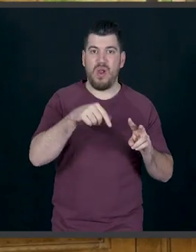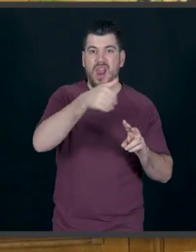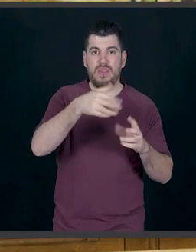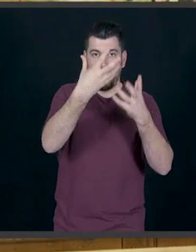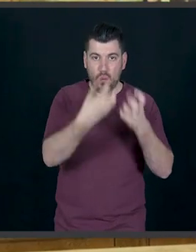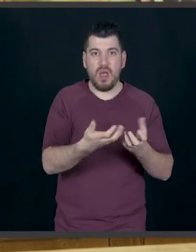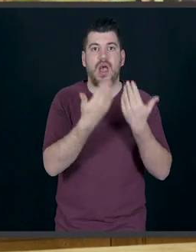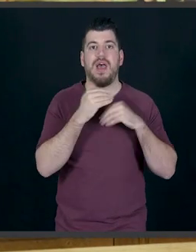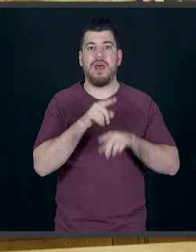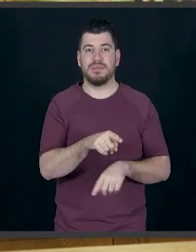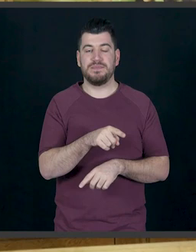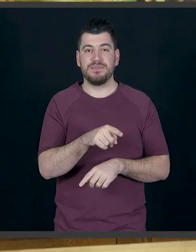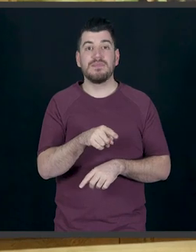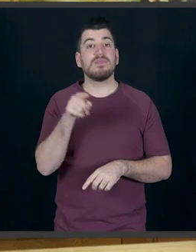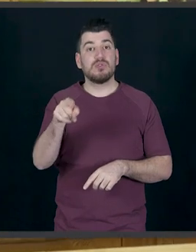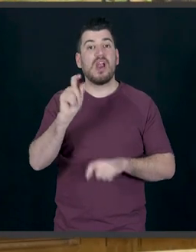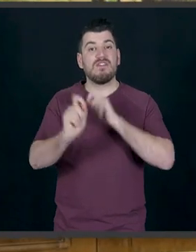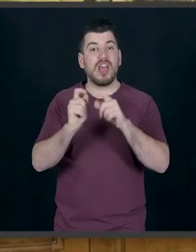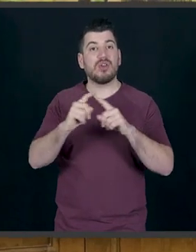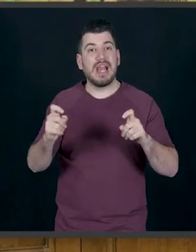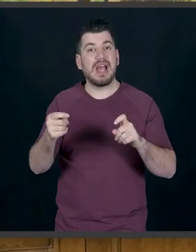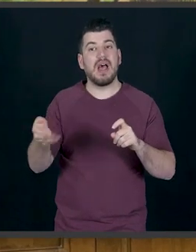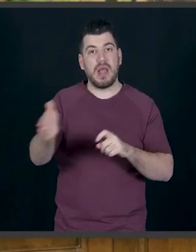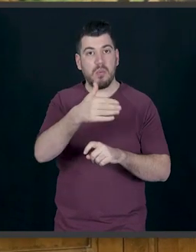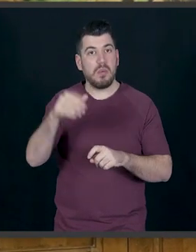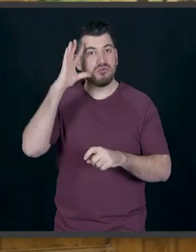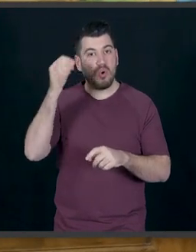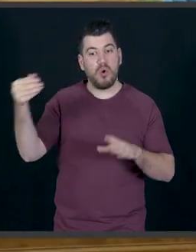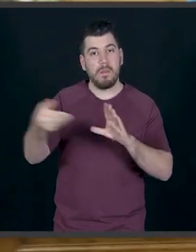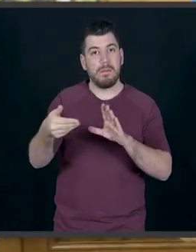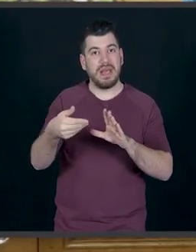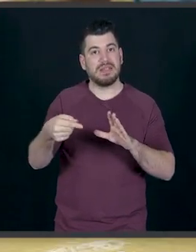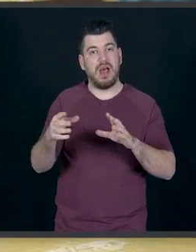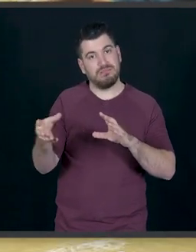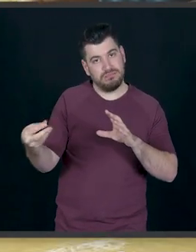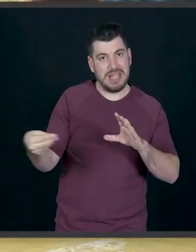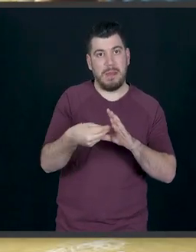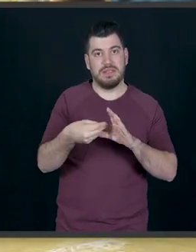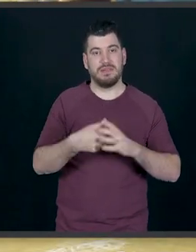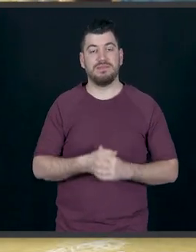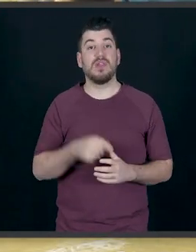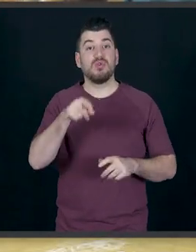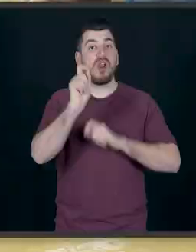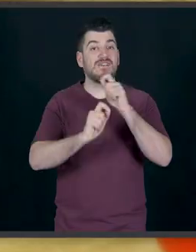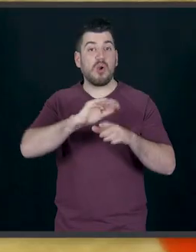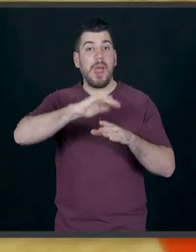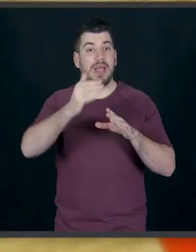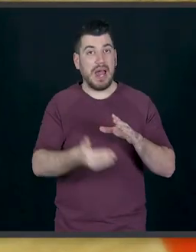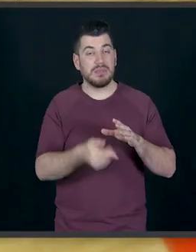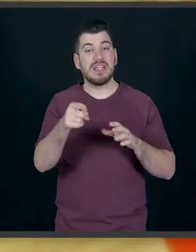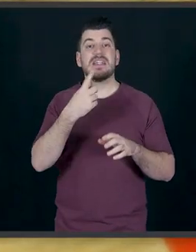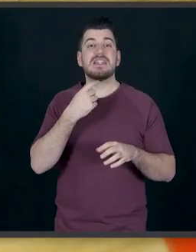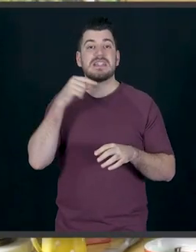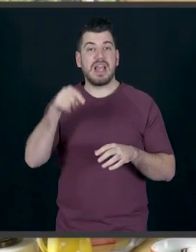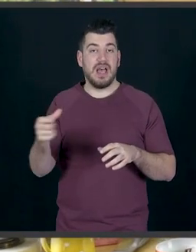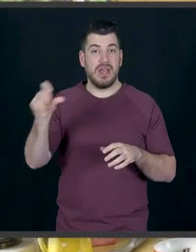κρυώσουν, μέχρι που να ετοιμάσω τα υπόλοιπα υλικά για να τα γεμίσω. Έχω σβήσει το μάτι μου, οπότε πάω εδώ τώρα για την επικάλυψη. Θα ξεκινήσω πρώτα με άχνη ζάχαρη.